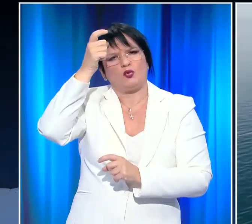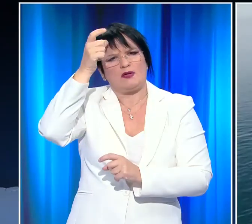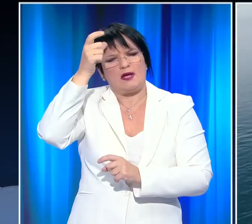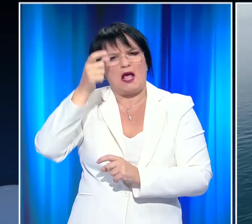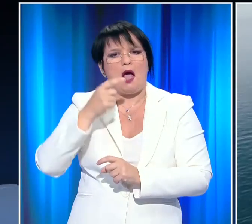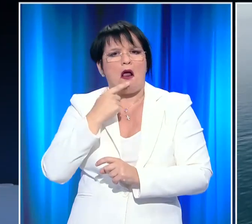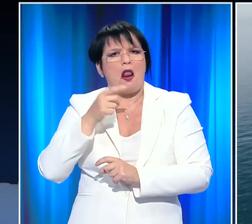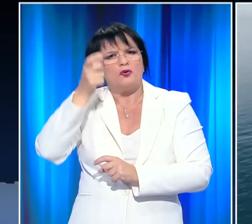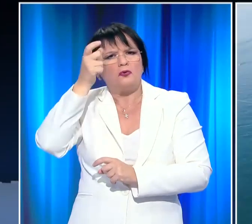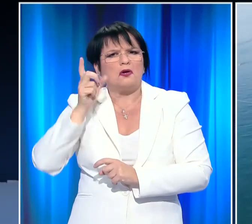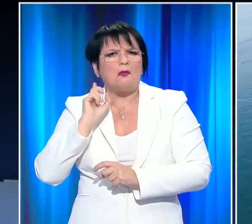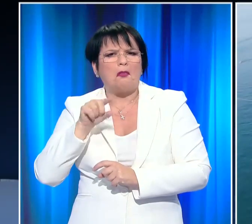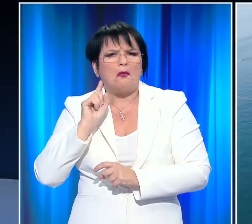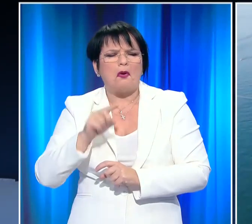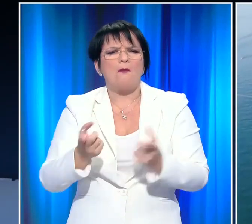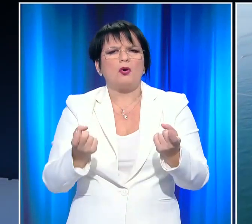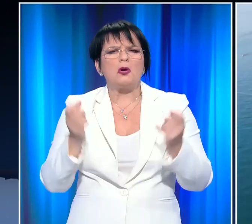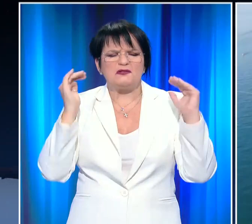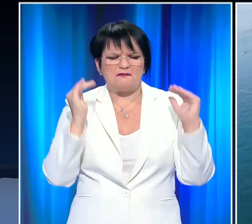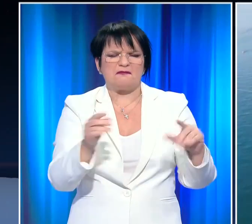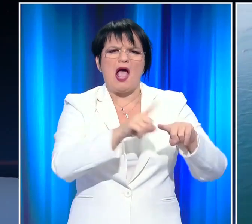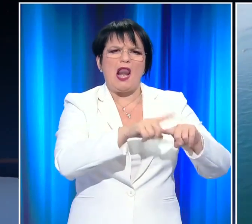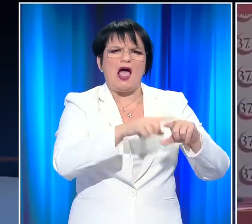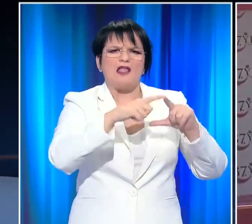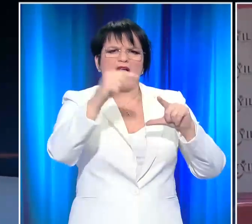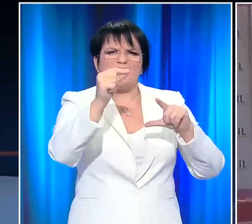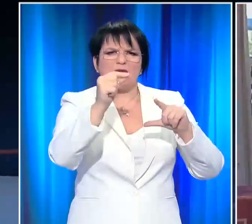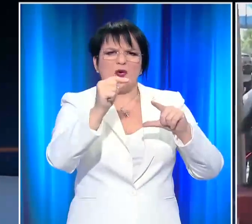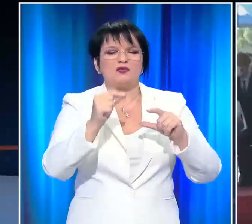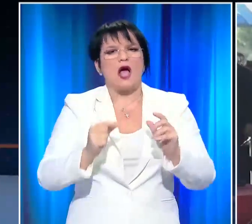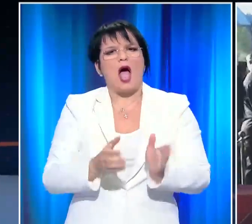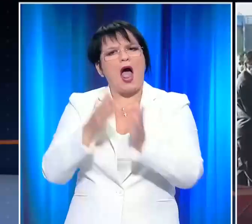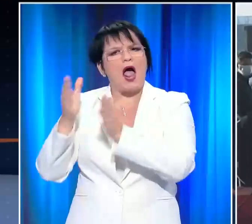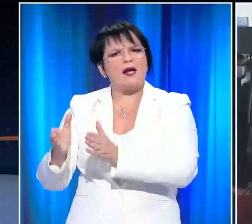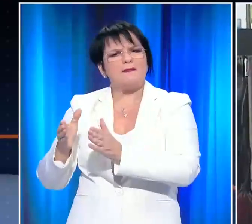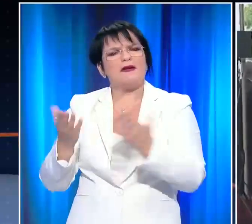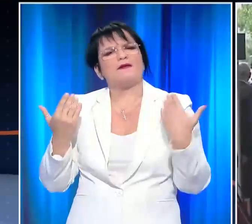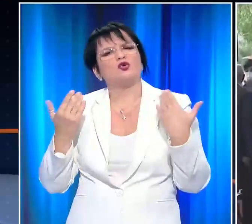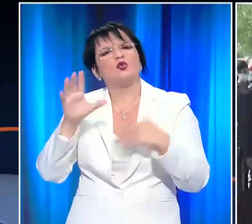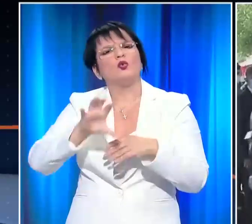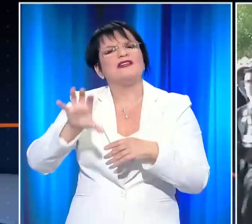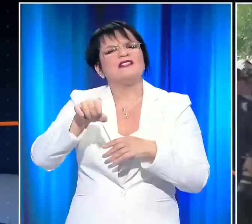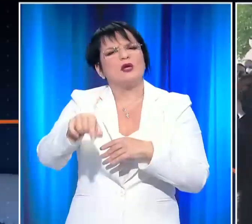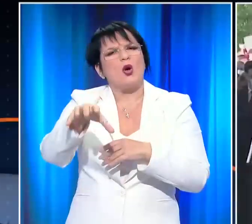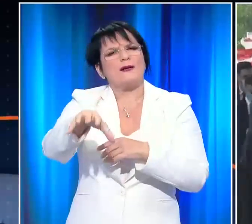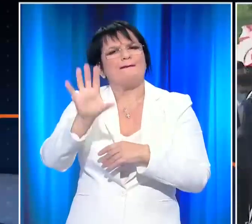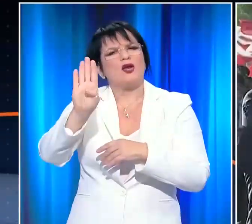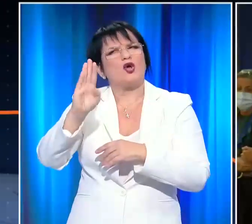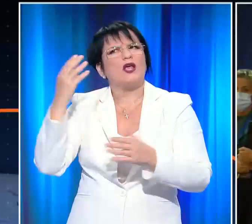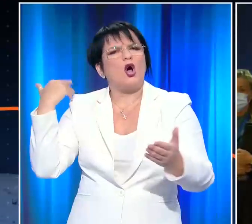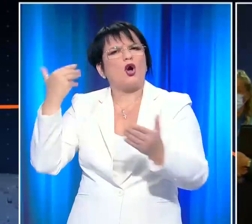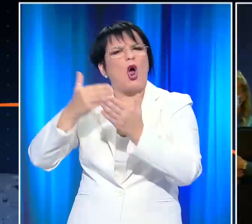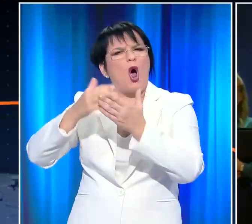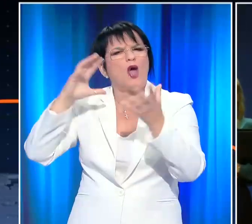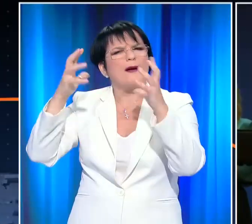η Άγκυρα όχι μόνο δεν μετέβαλε την πρακτική των προκλήσεων εναντίον Ελλάδας και Κύπρου αλλά προχώρηση και άλλο με το άνοιγμα των βαροσίων ήταν κοινή στη